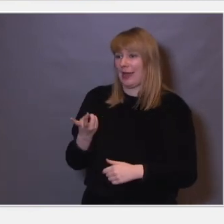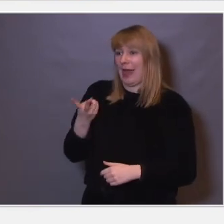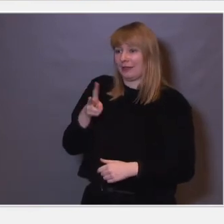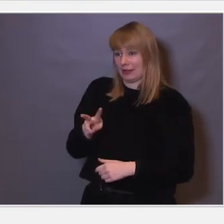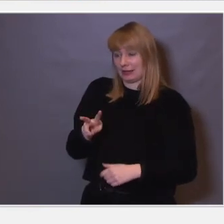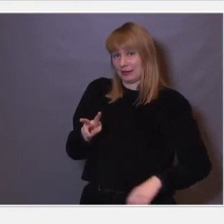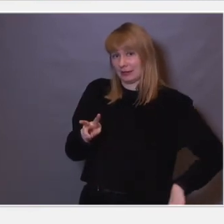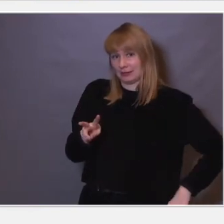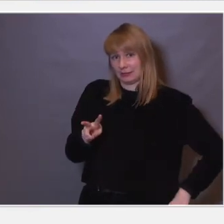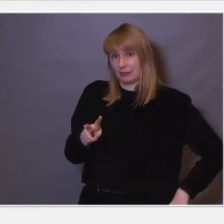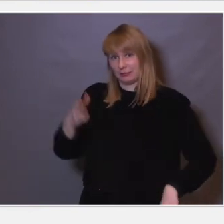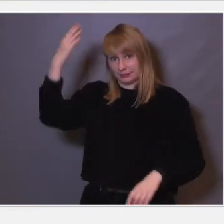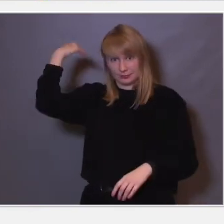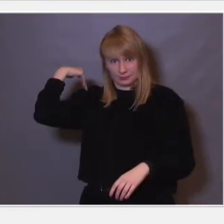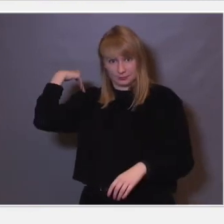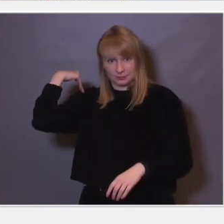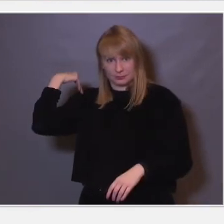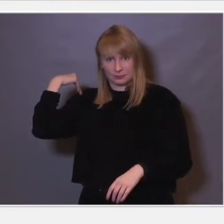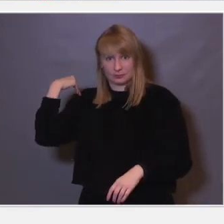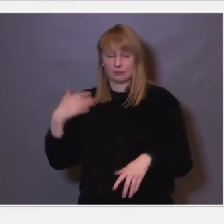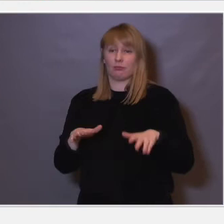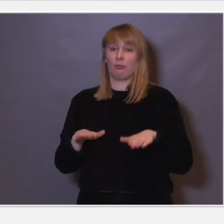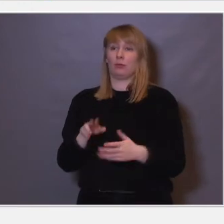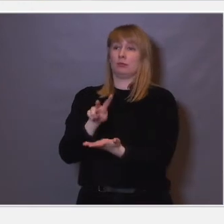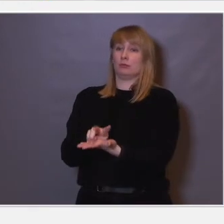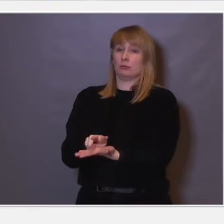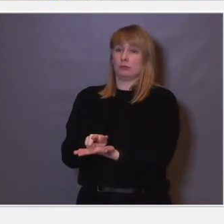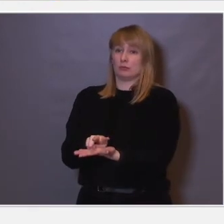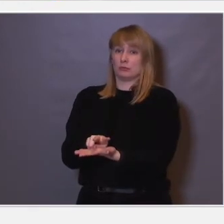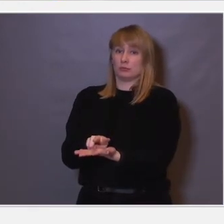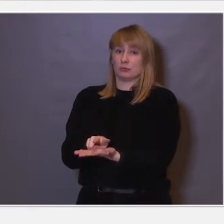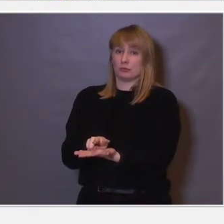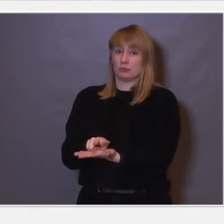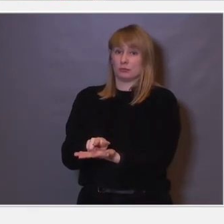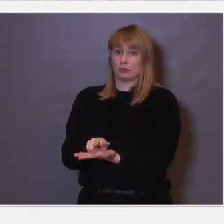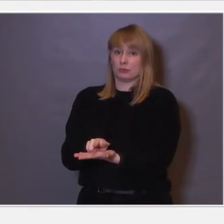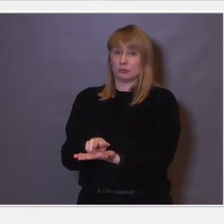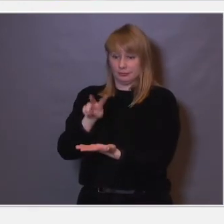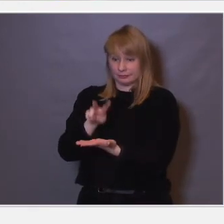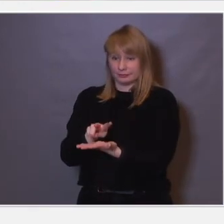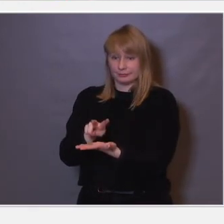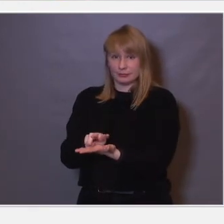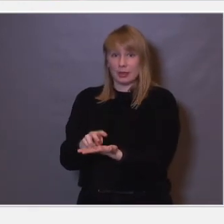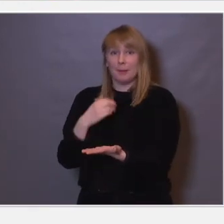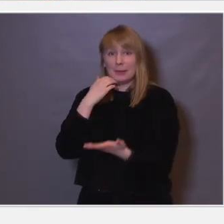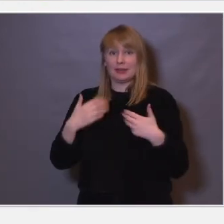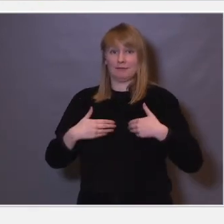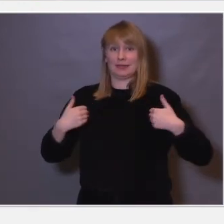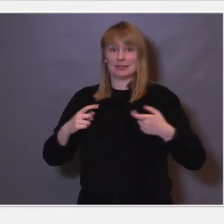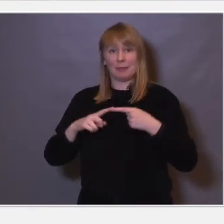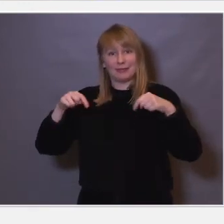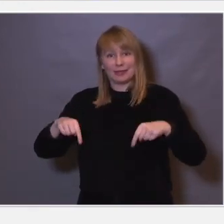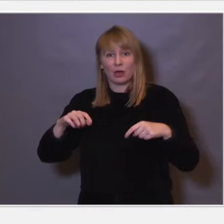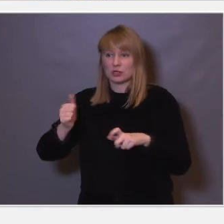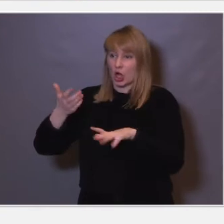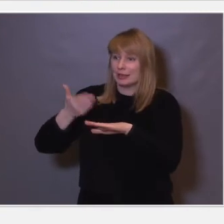drastisk. I gamle dager var det sånn at du skulle ligge helt dønn stille, helt immobil og bare bli frisk, men hvis i dag begynner man